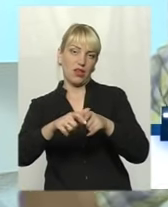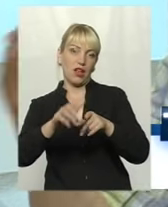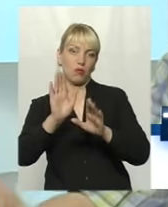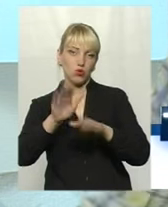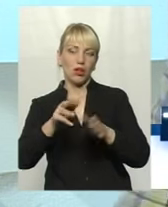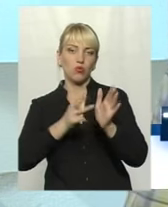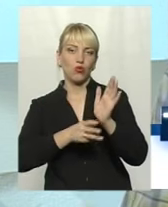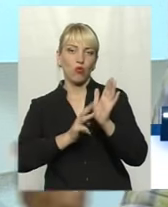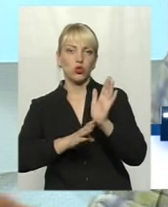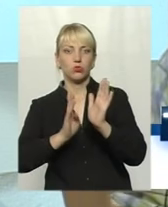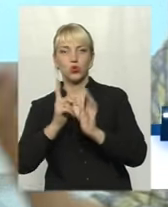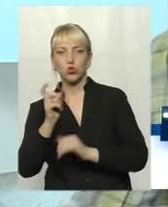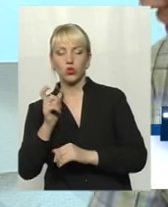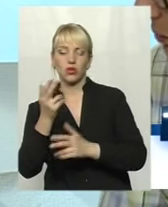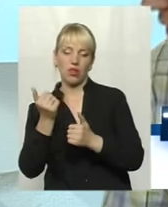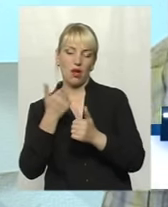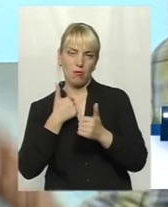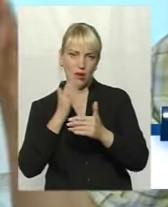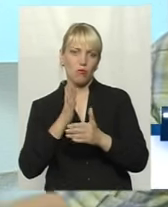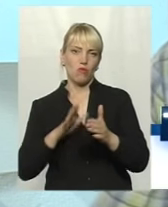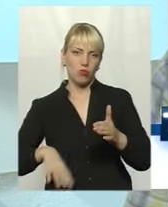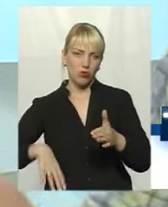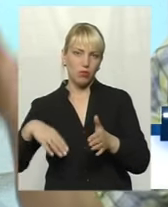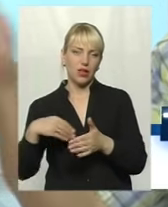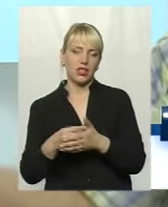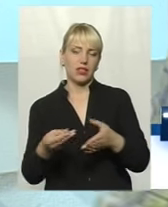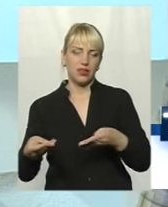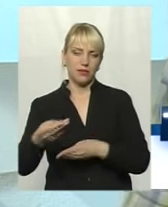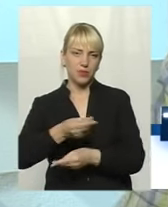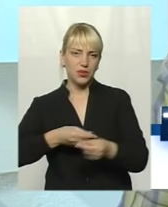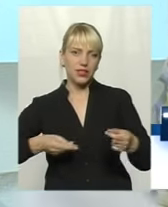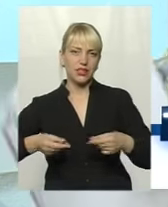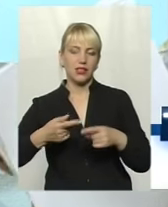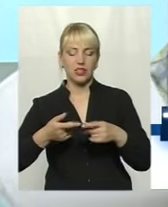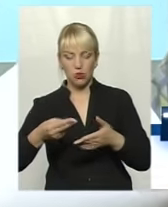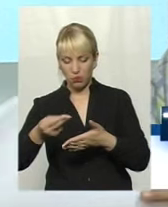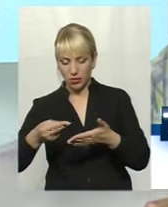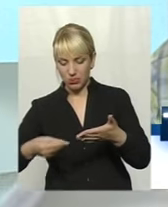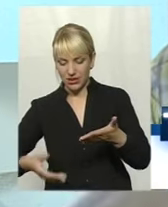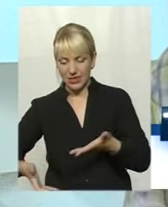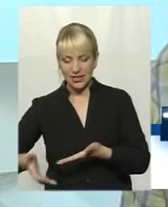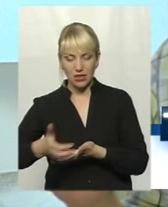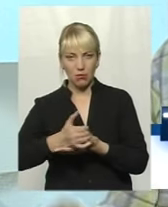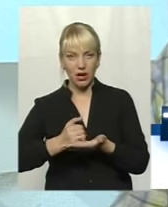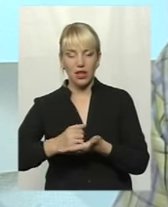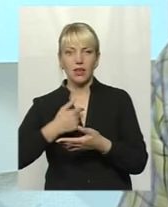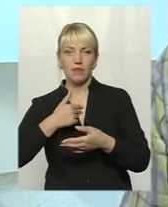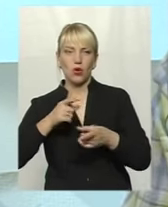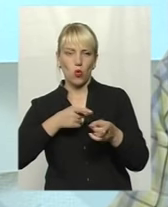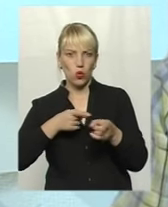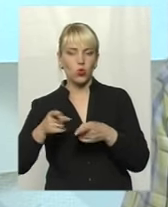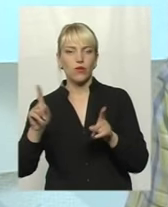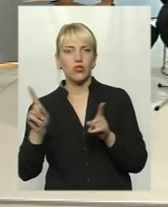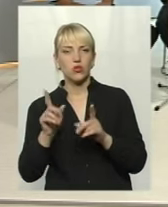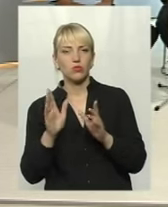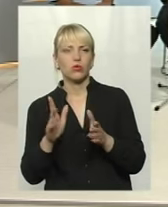80-100 чоловік. Вони сказали, да, ми будемо дійсно скидатися. Зібрали підписи, от там, Момонка, ми готові, заключили вплив до того, що